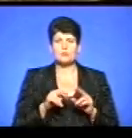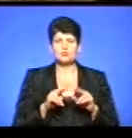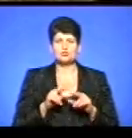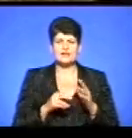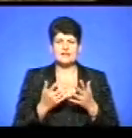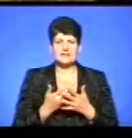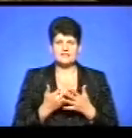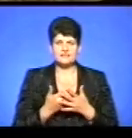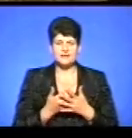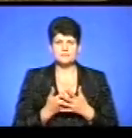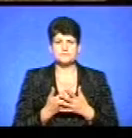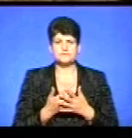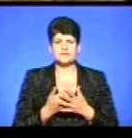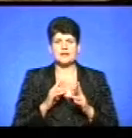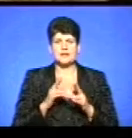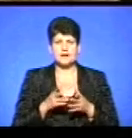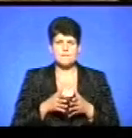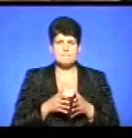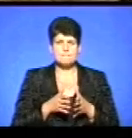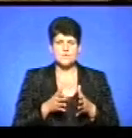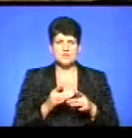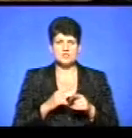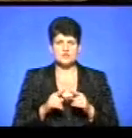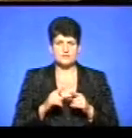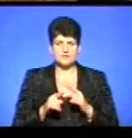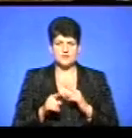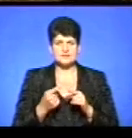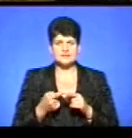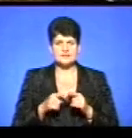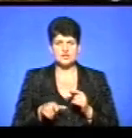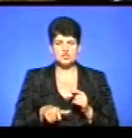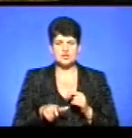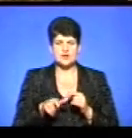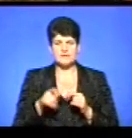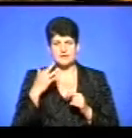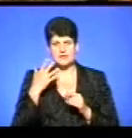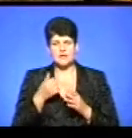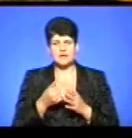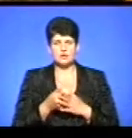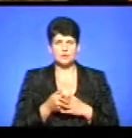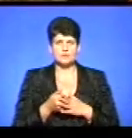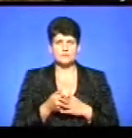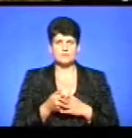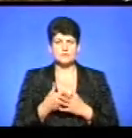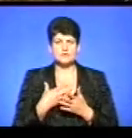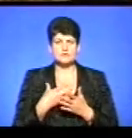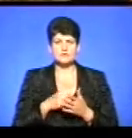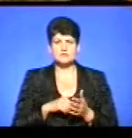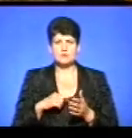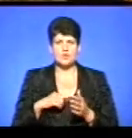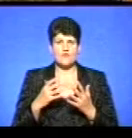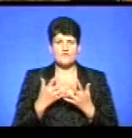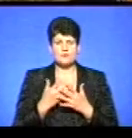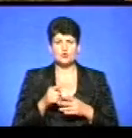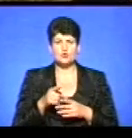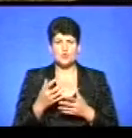фільм, як пройти швидше цей шлях від ідеї до самого фільму і до його